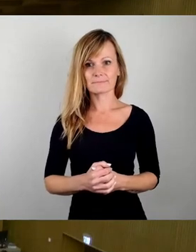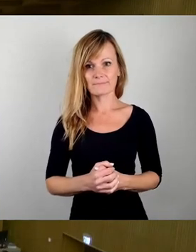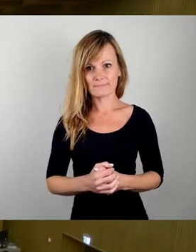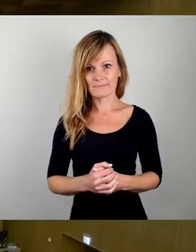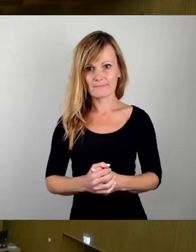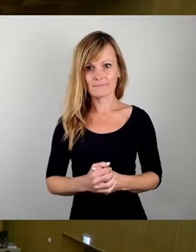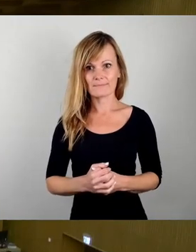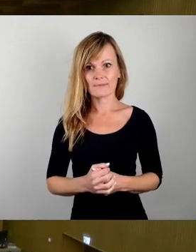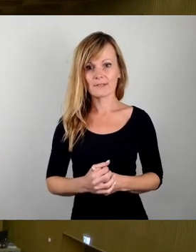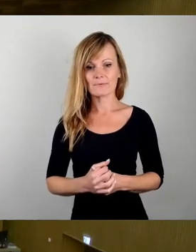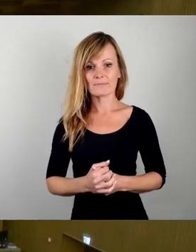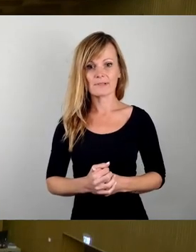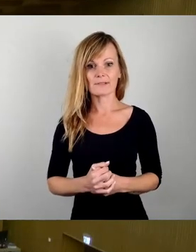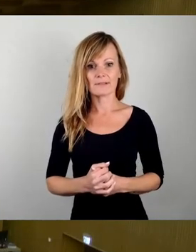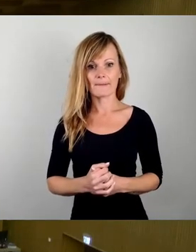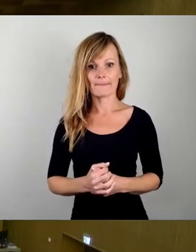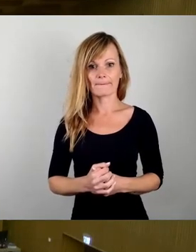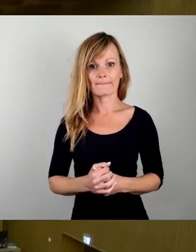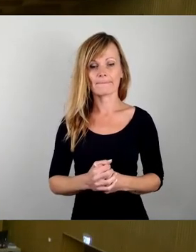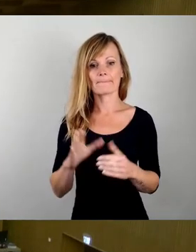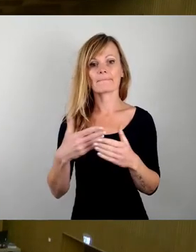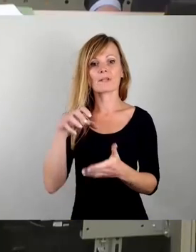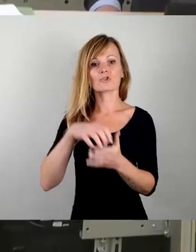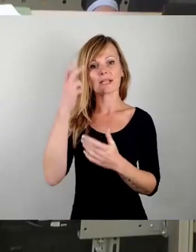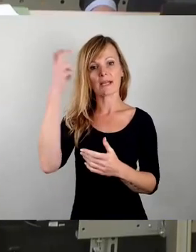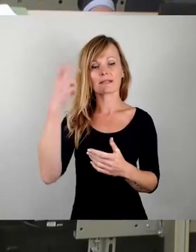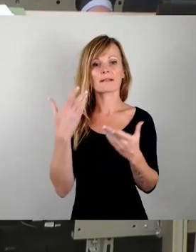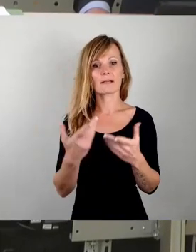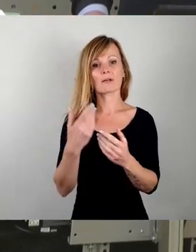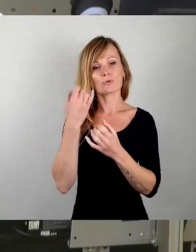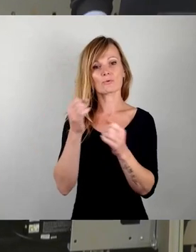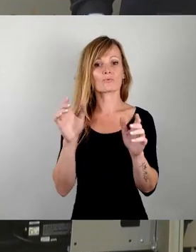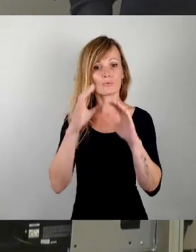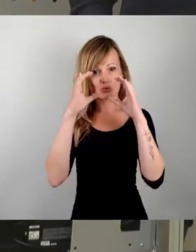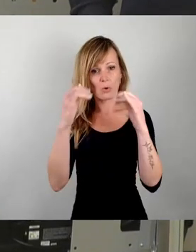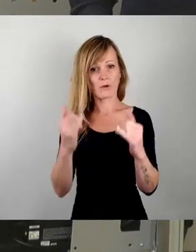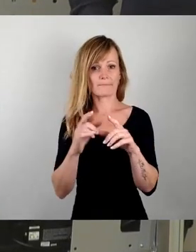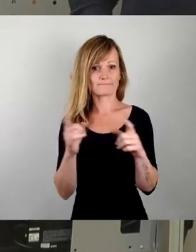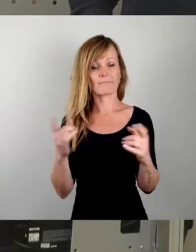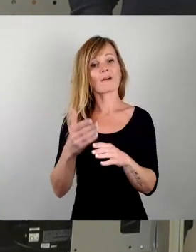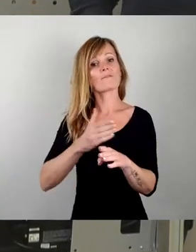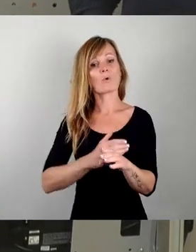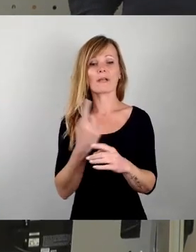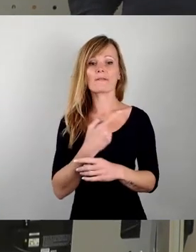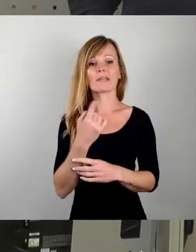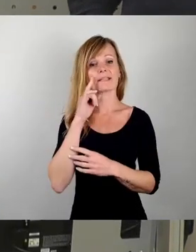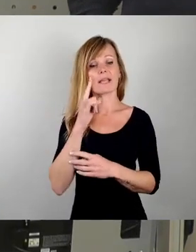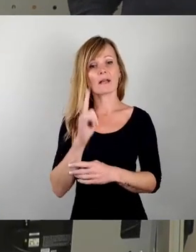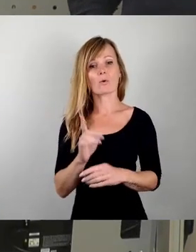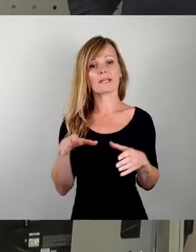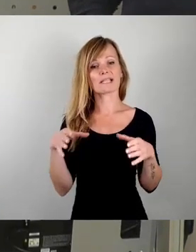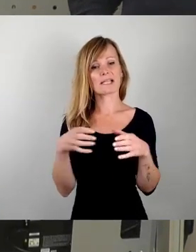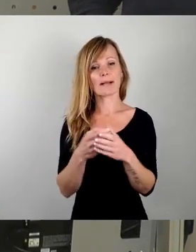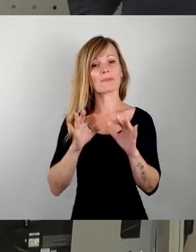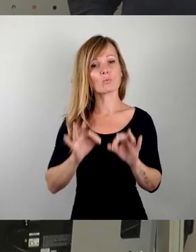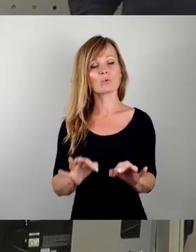Sehr geehrter Herr Oberbürgermeister, sehr geehrte Stadträte, liebe Zuschauer. Eins vorab, auch wir denken, das ist insgesamt eine gute und recht